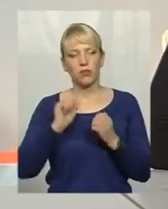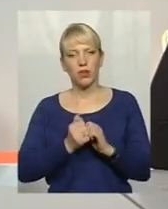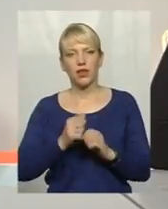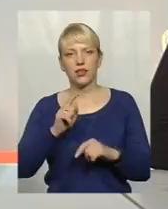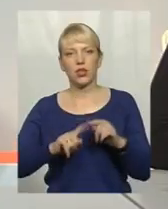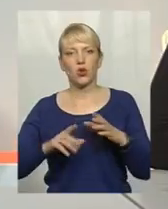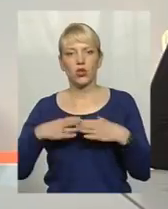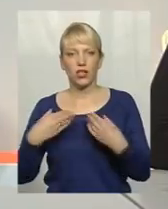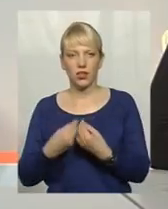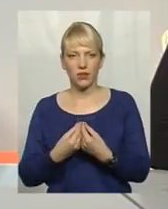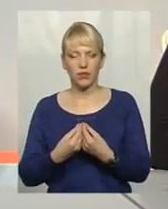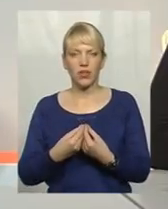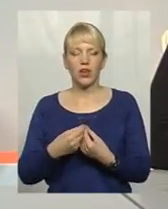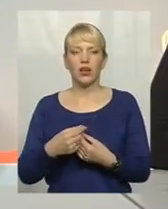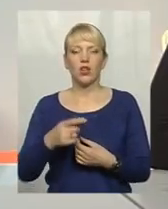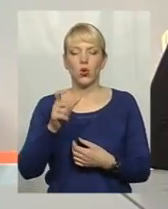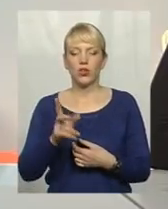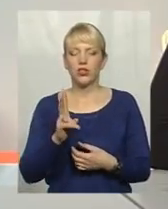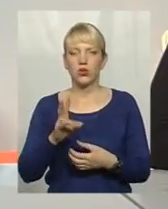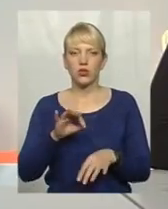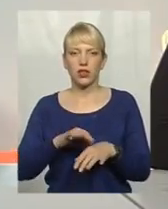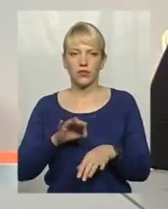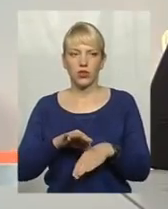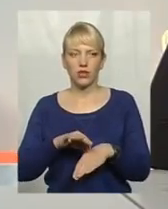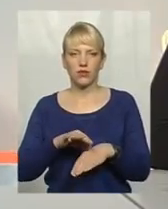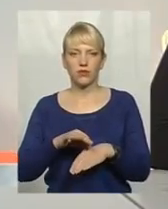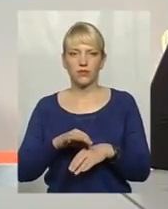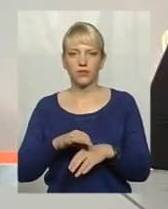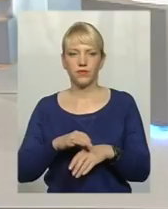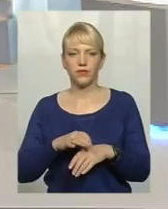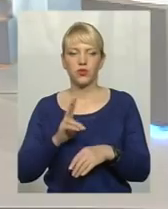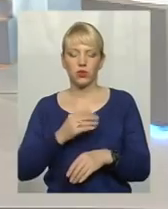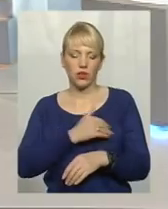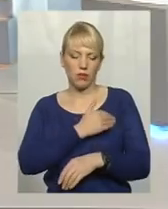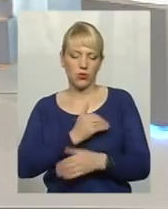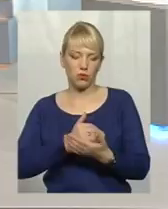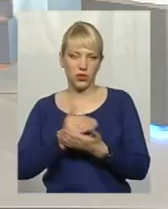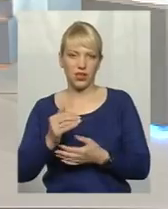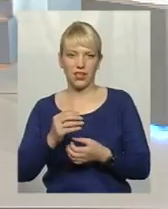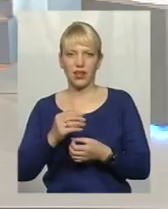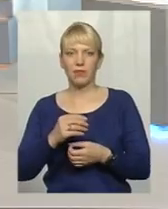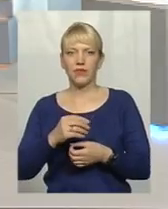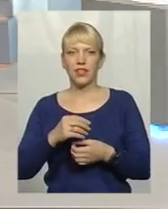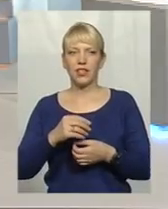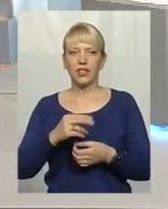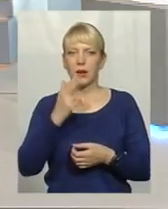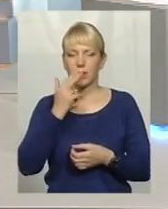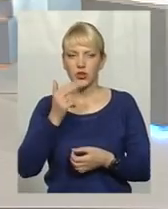родині людини, яка захворіла, піднялася температура, чхає нежить?